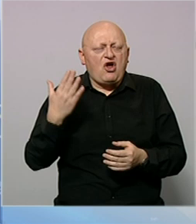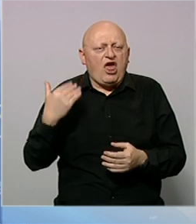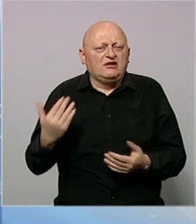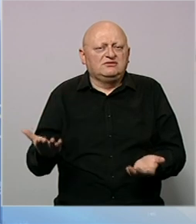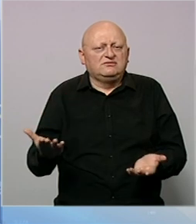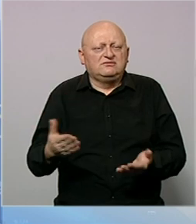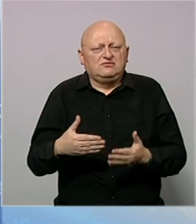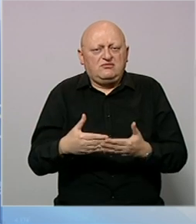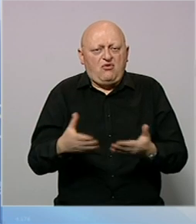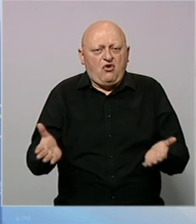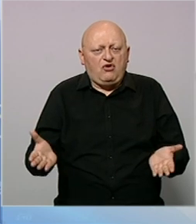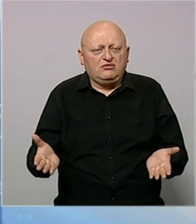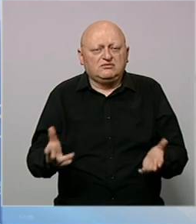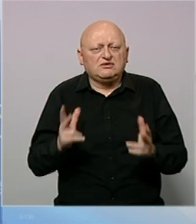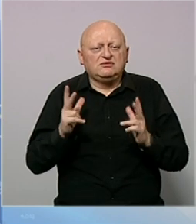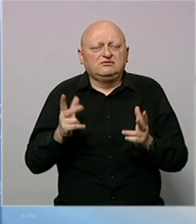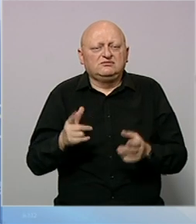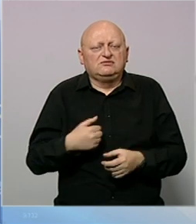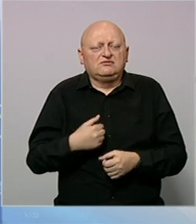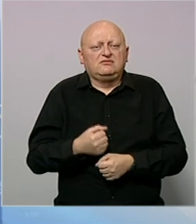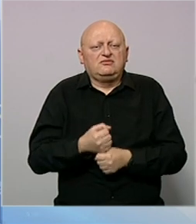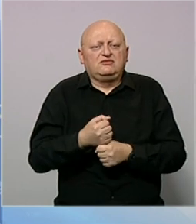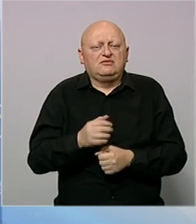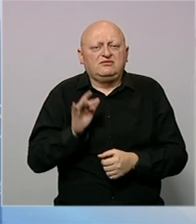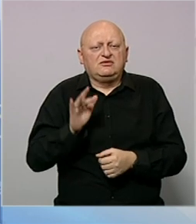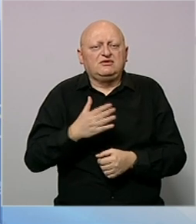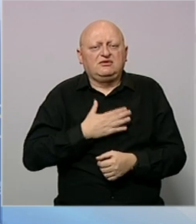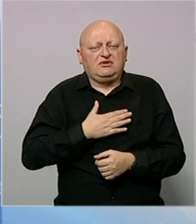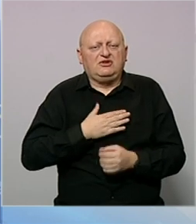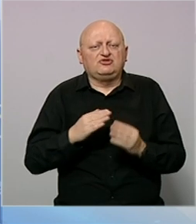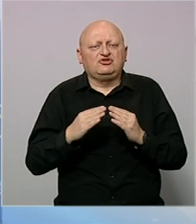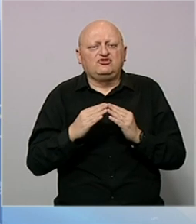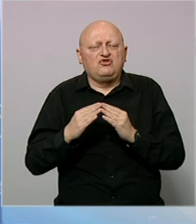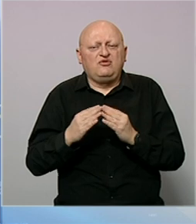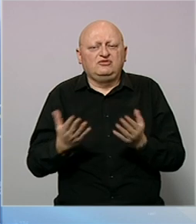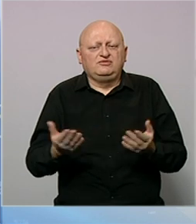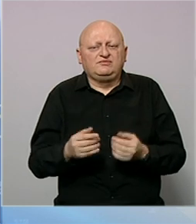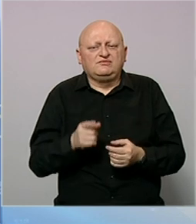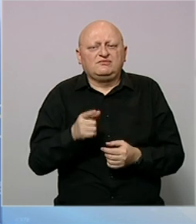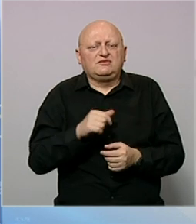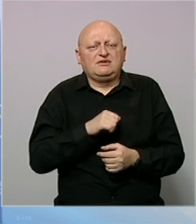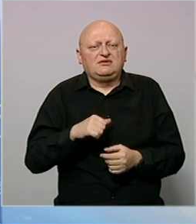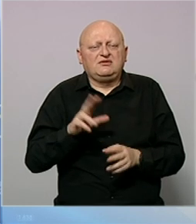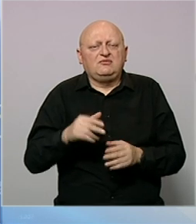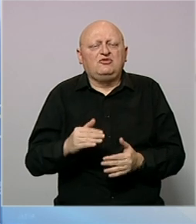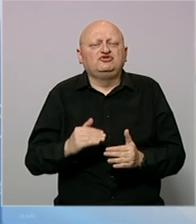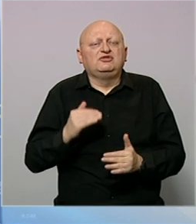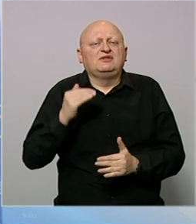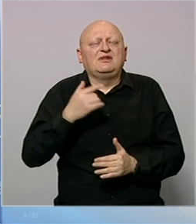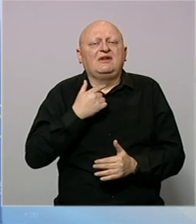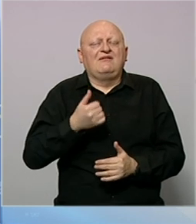da otvoreno navijamo ili ih podržavamo kada igraju protiv naših susjeda. Jer kažem, to može samo da podigne